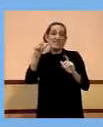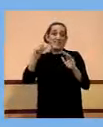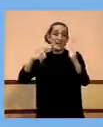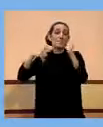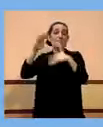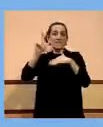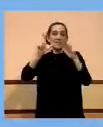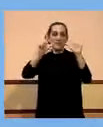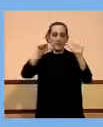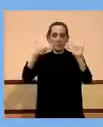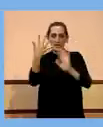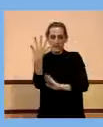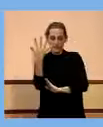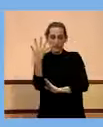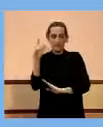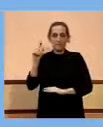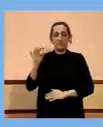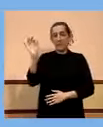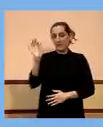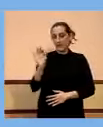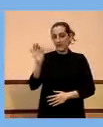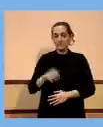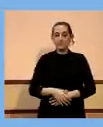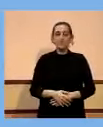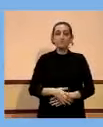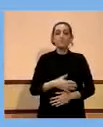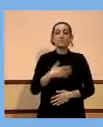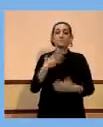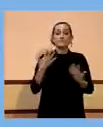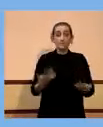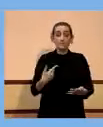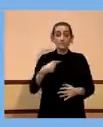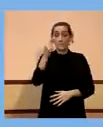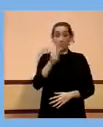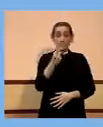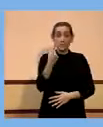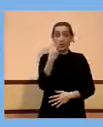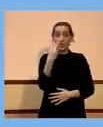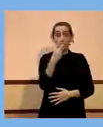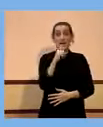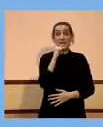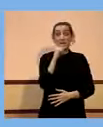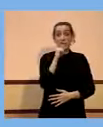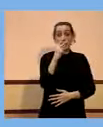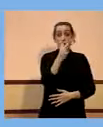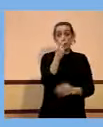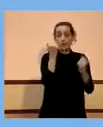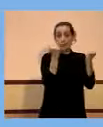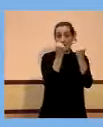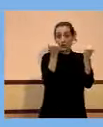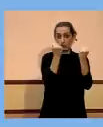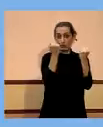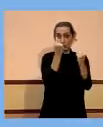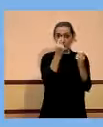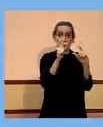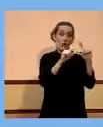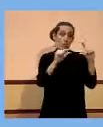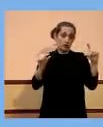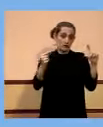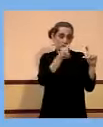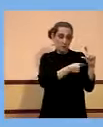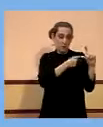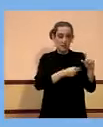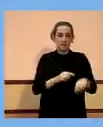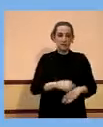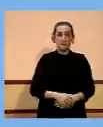Ja tenim aquests dos milions de dosis de vacunes, de fet ja quasi estem en dos milions cent mil i això és